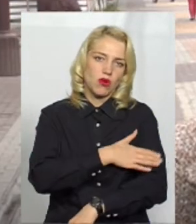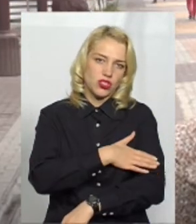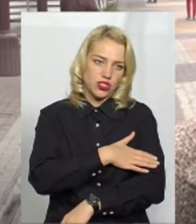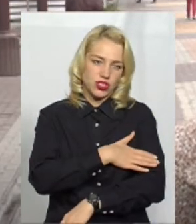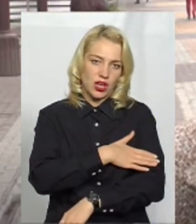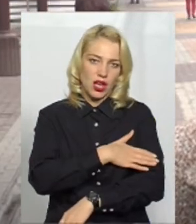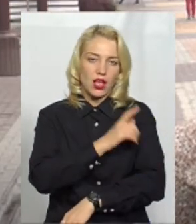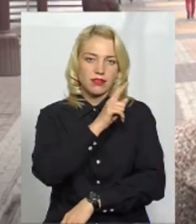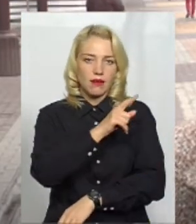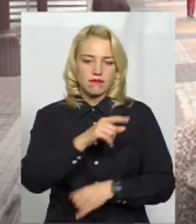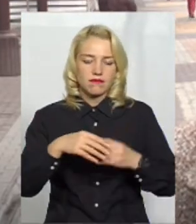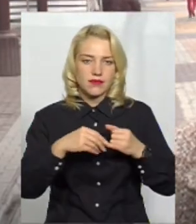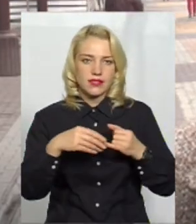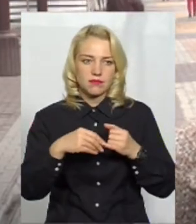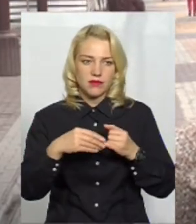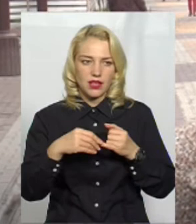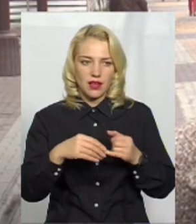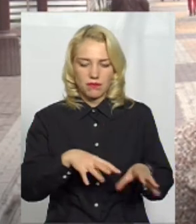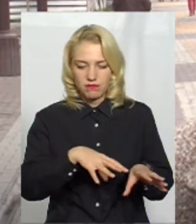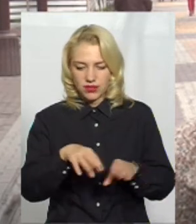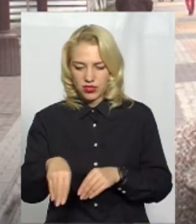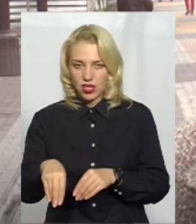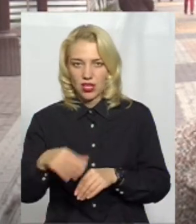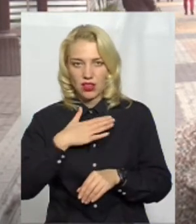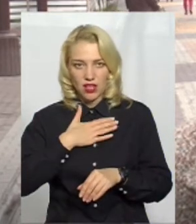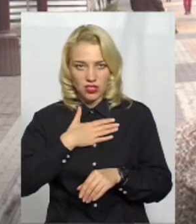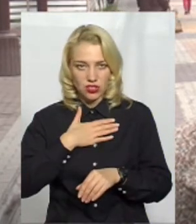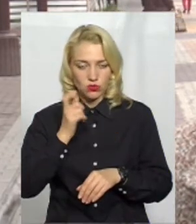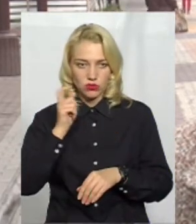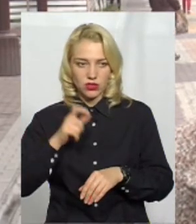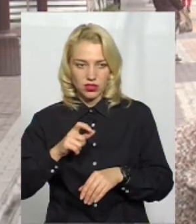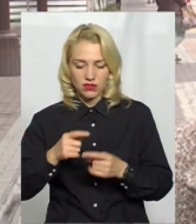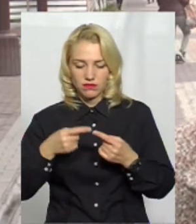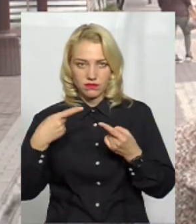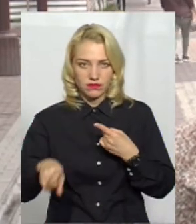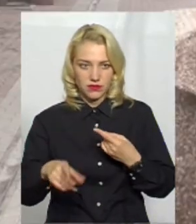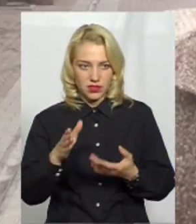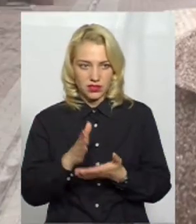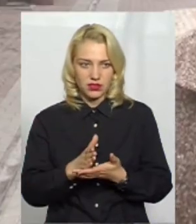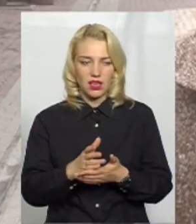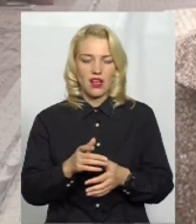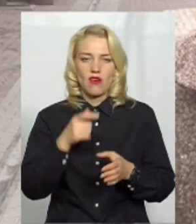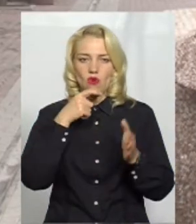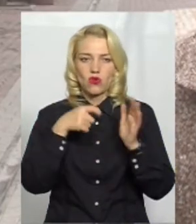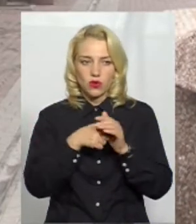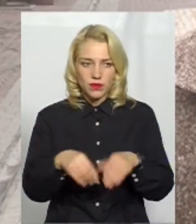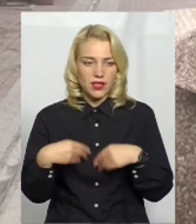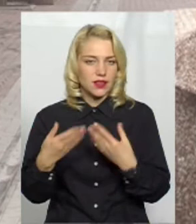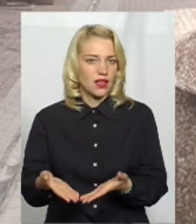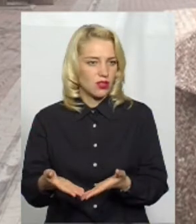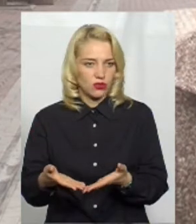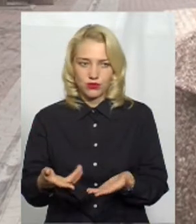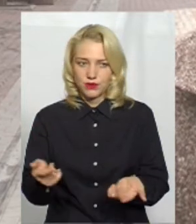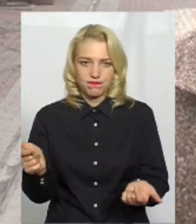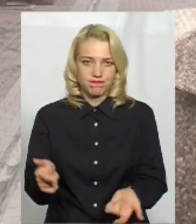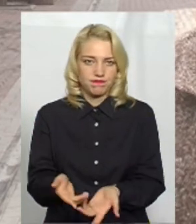той ґрунт, в який зараз пересаджені, він відрізняється, і навіть про те, що я додаю, якісь добрива, вони не дуже добре